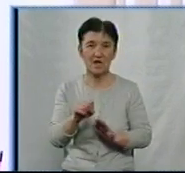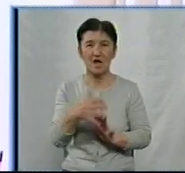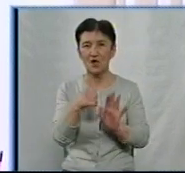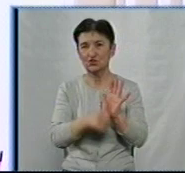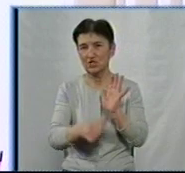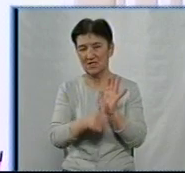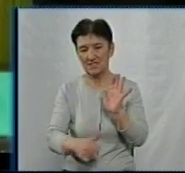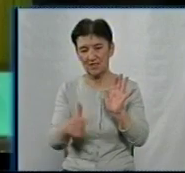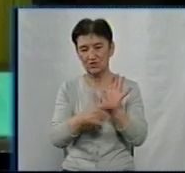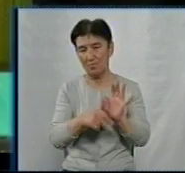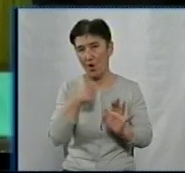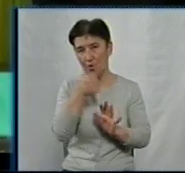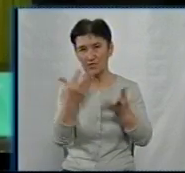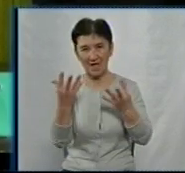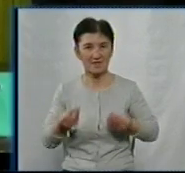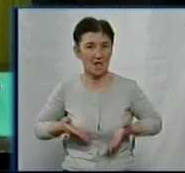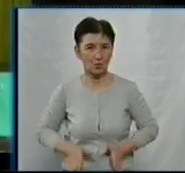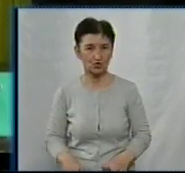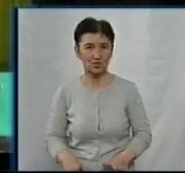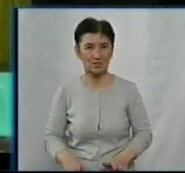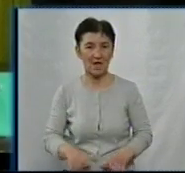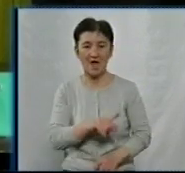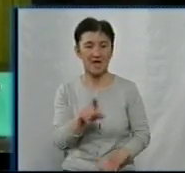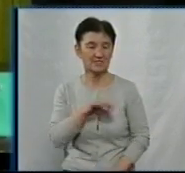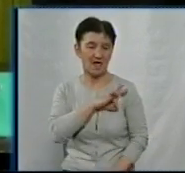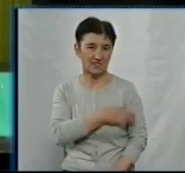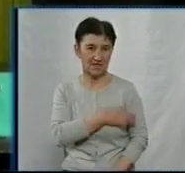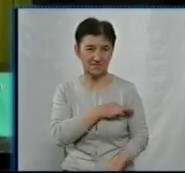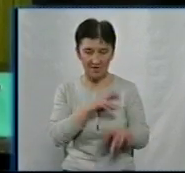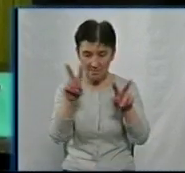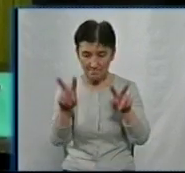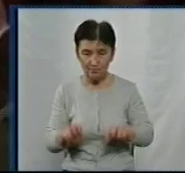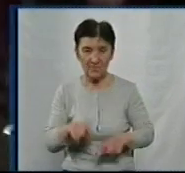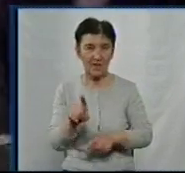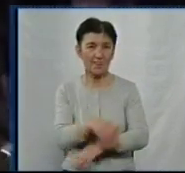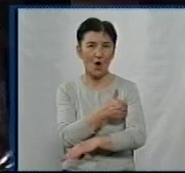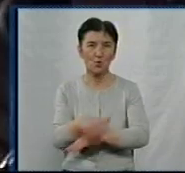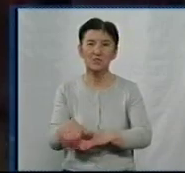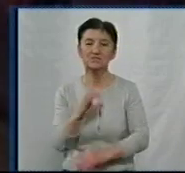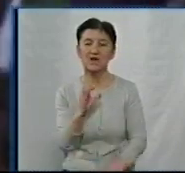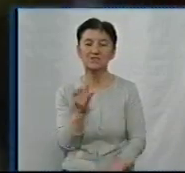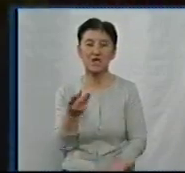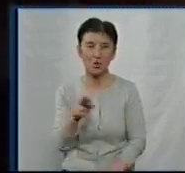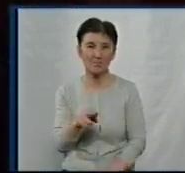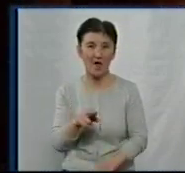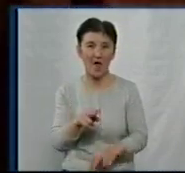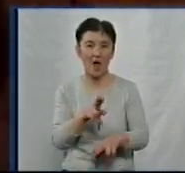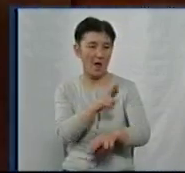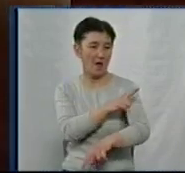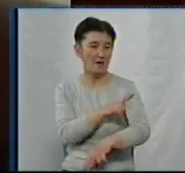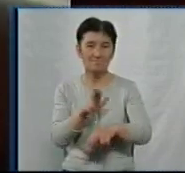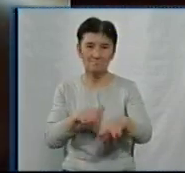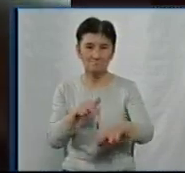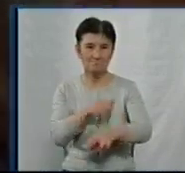року на рученні. За версією слідства, 16 липня минулого року на вулиці Садова у Кропивницькому патрульні зупинили автомобіль